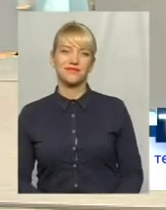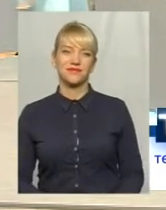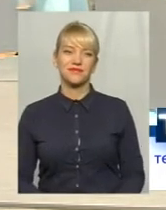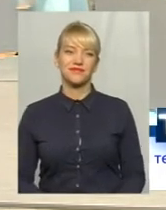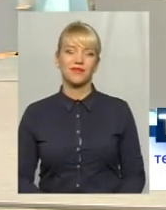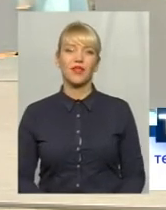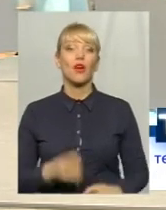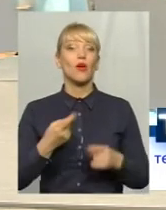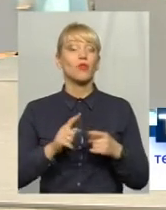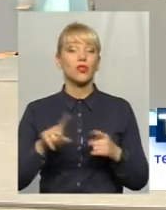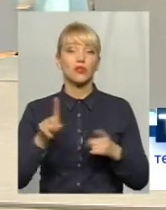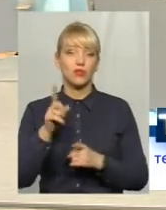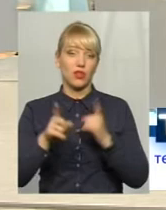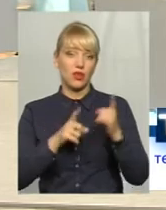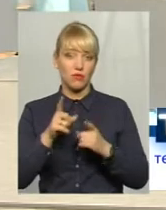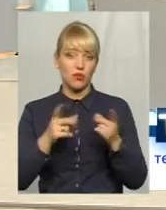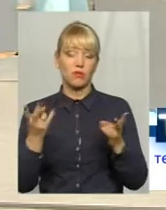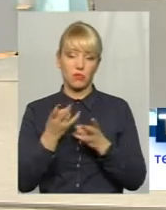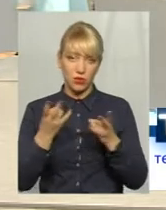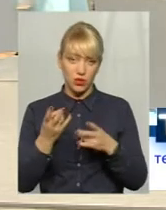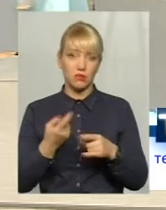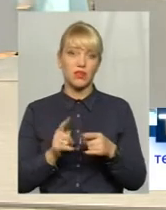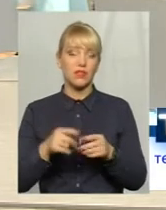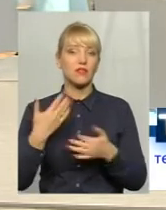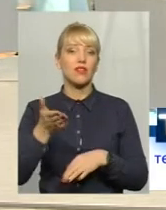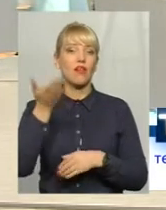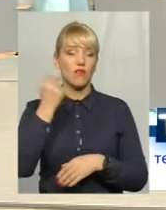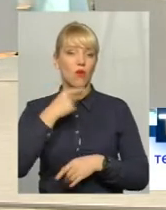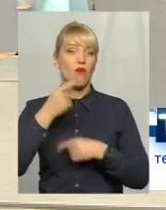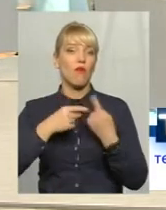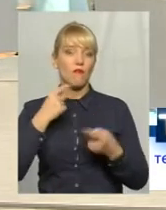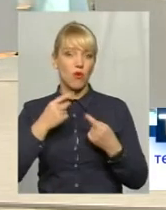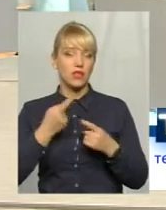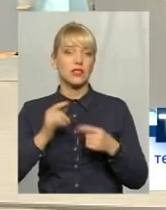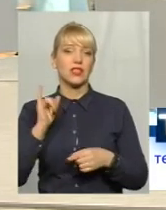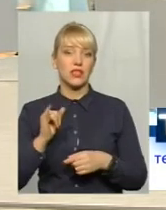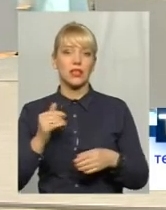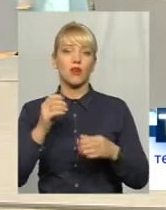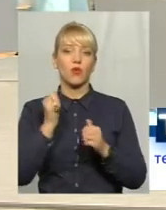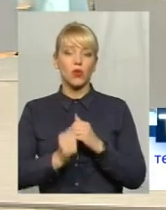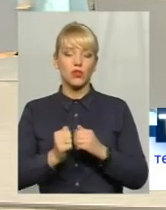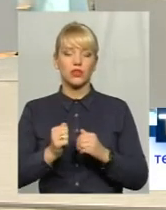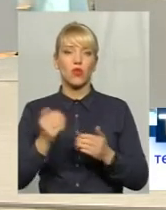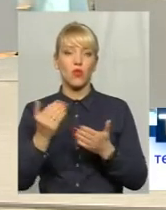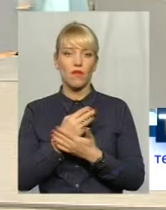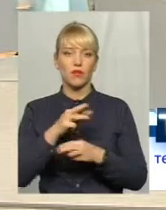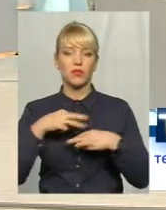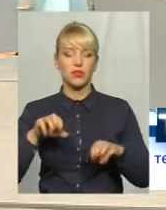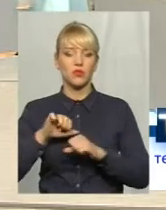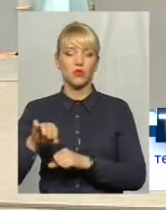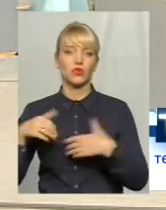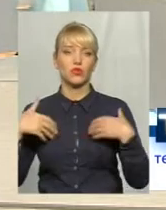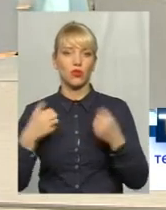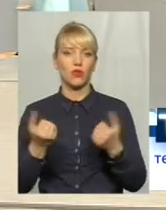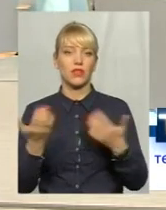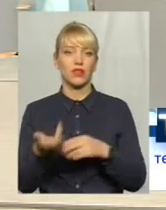Ну, про те, що якісь реформи чи зміни потрібні, говориться вже давним-давно. І кожен новий міністр охорони здоров'я, який приходив